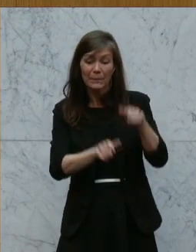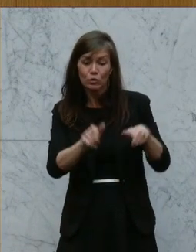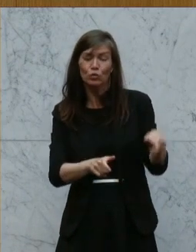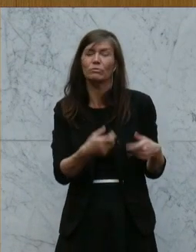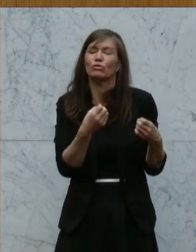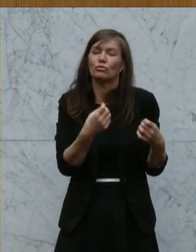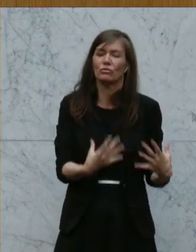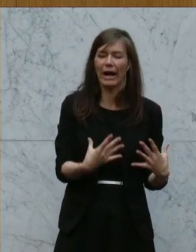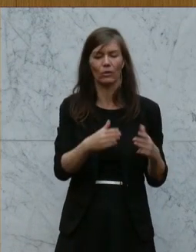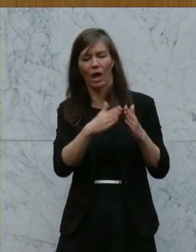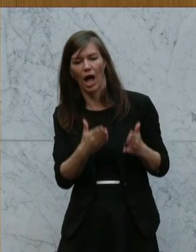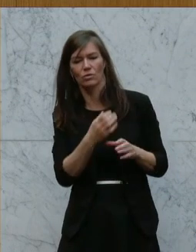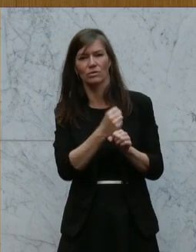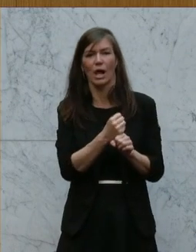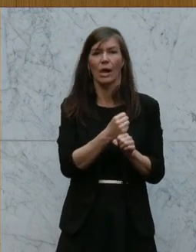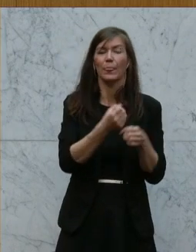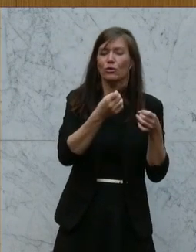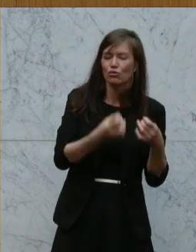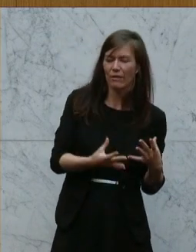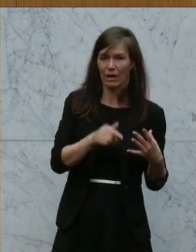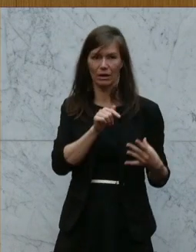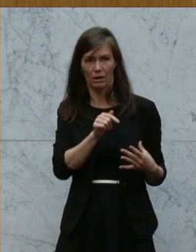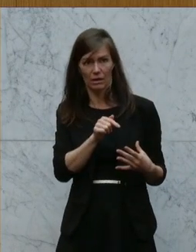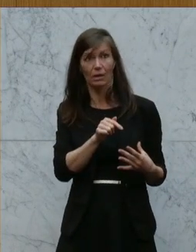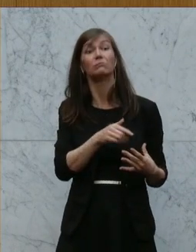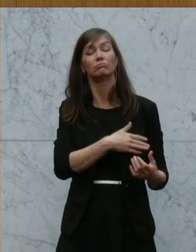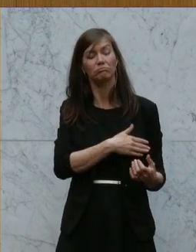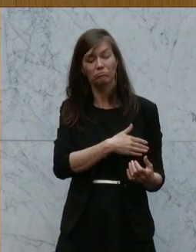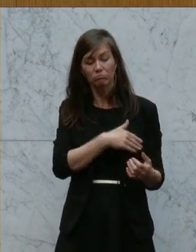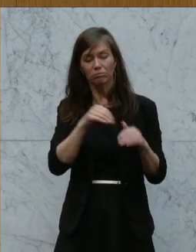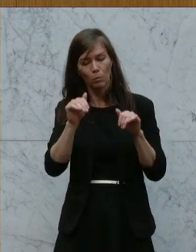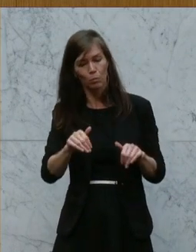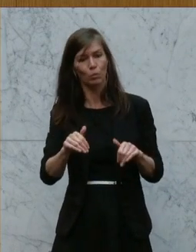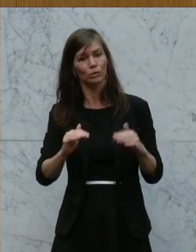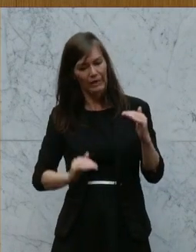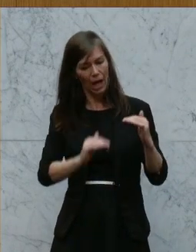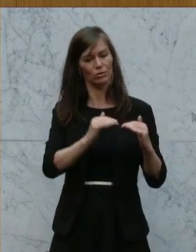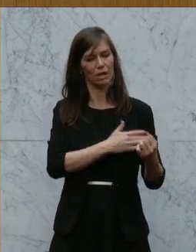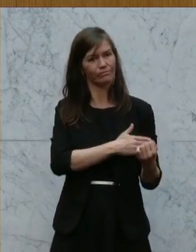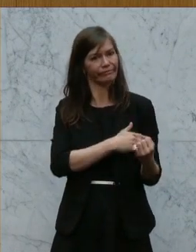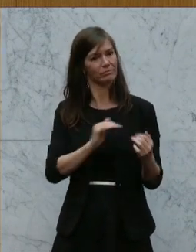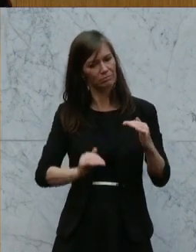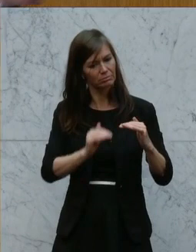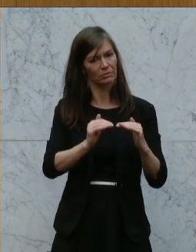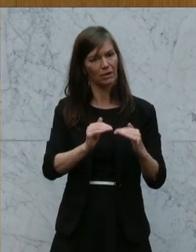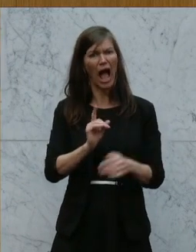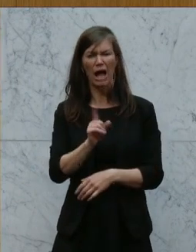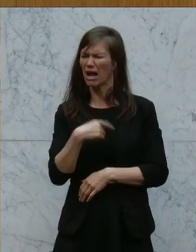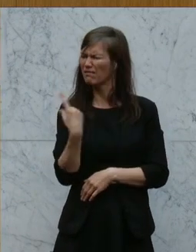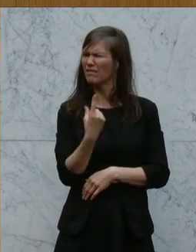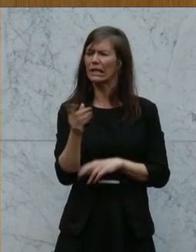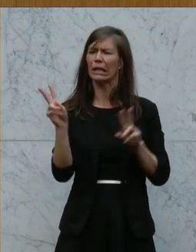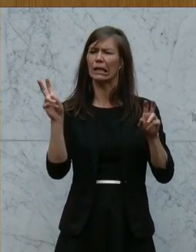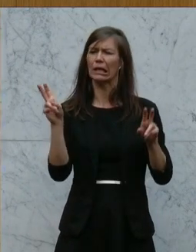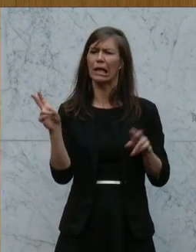Österreich, Haushalten in Österreich, die unterstützen, damit sie gut durch die Krise kommen. Aber nicht die Gießkanne auspacken, dass wir Steuerzahler